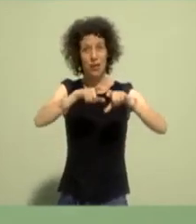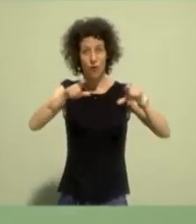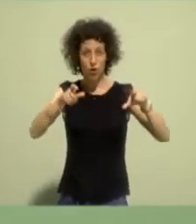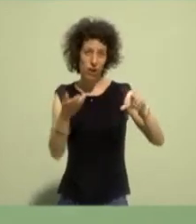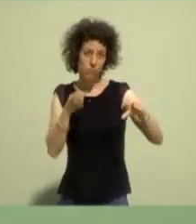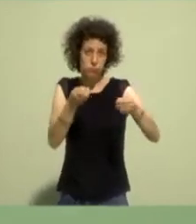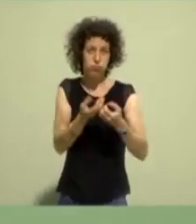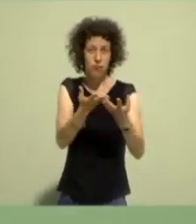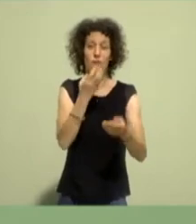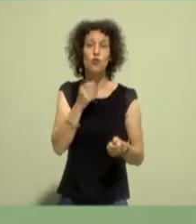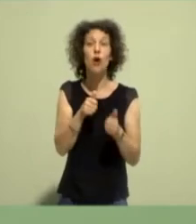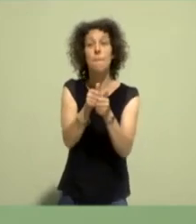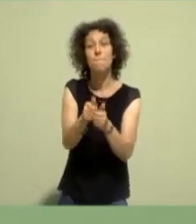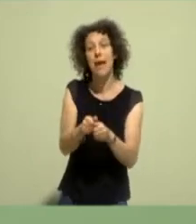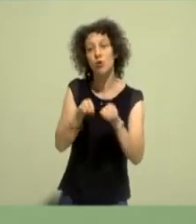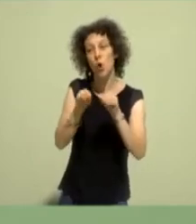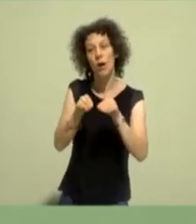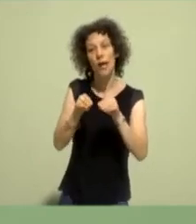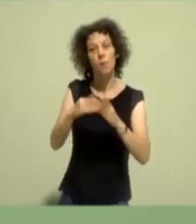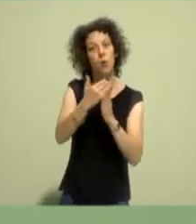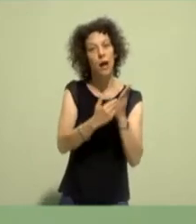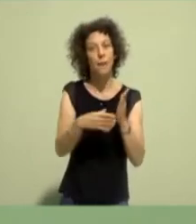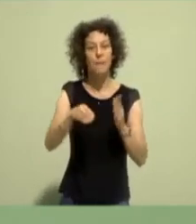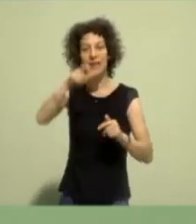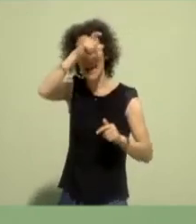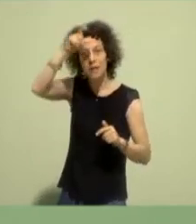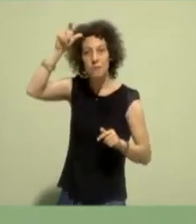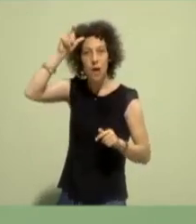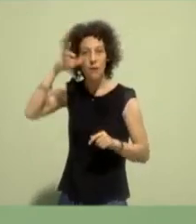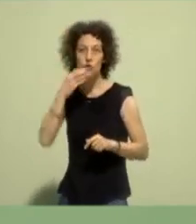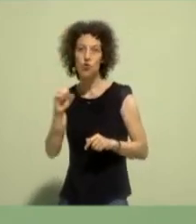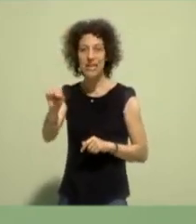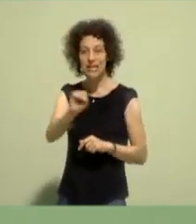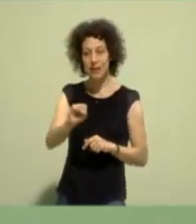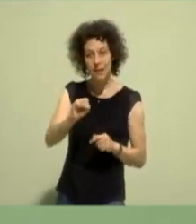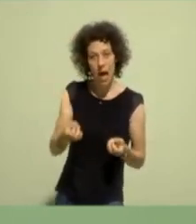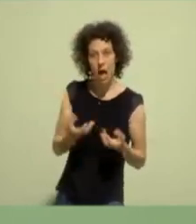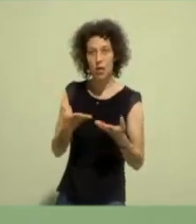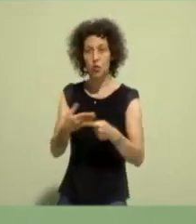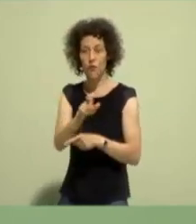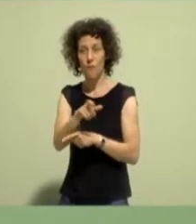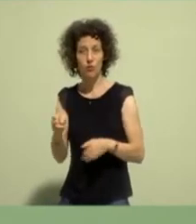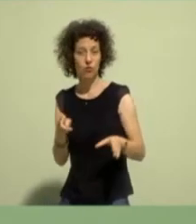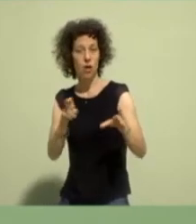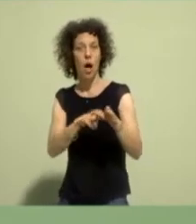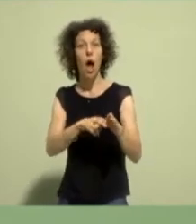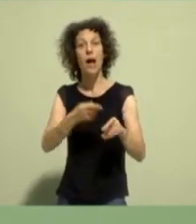Mentoring-Programme schaffen und gemeinsam mit Expertinnen Seminare erarbeiten, die es Menschen leichter macht, in unserer